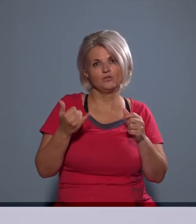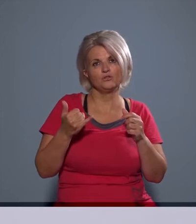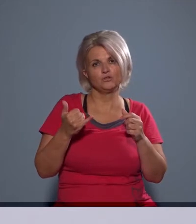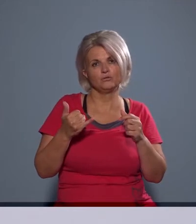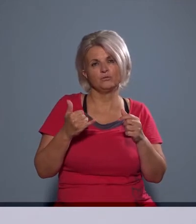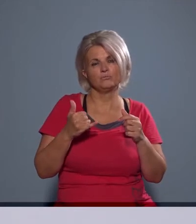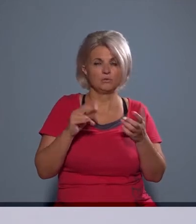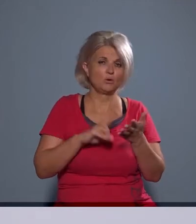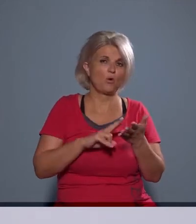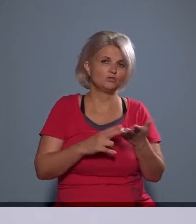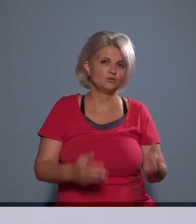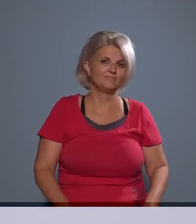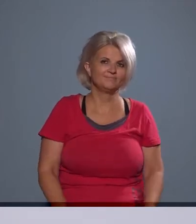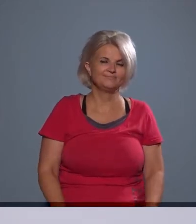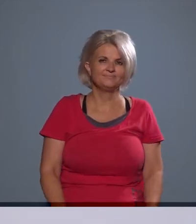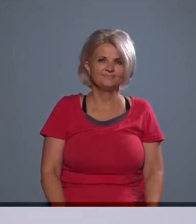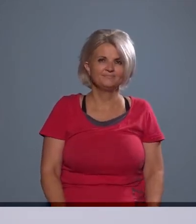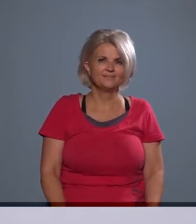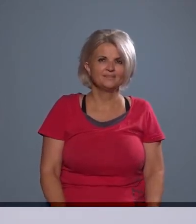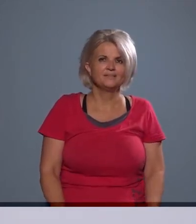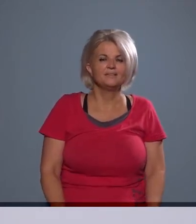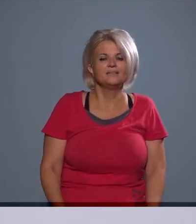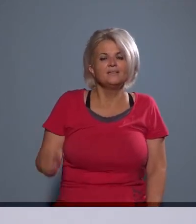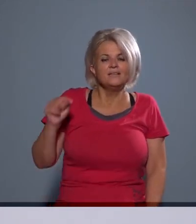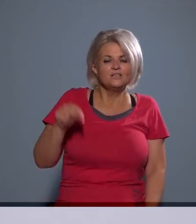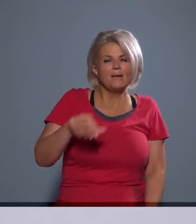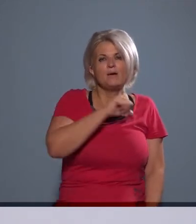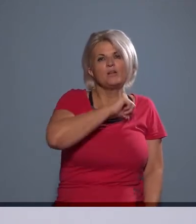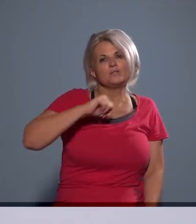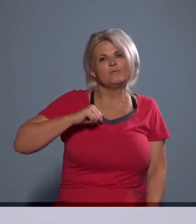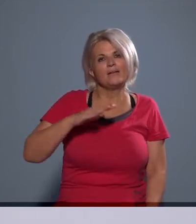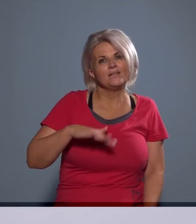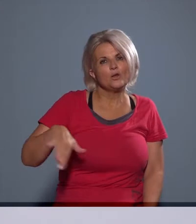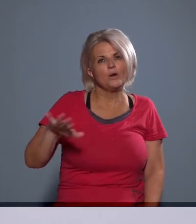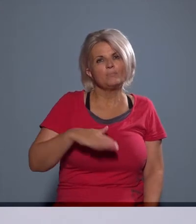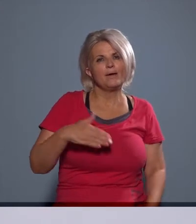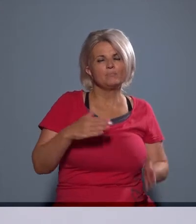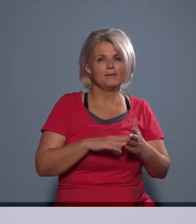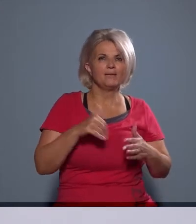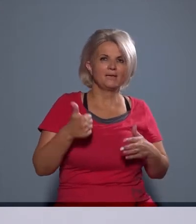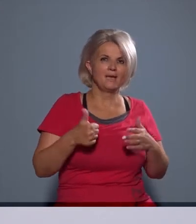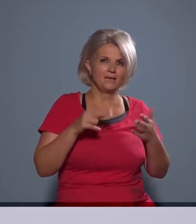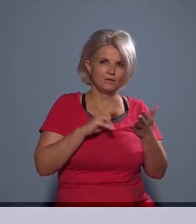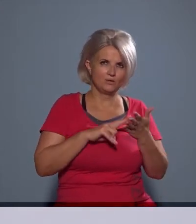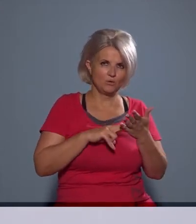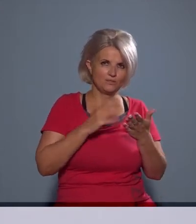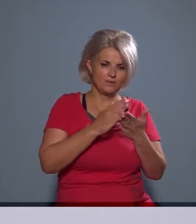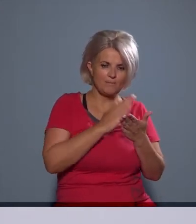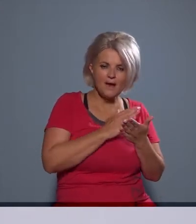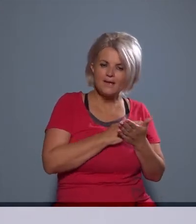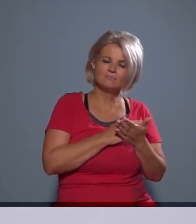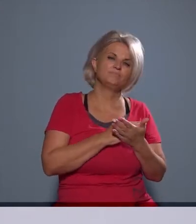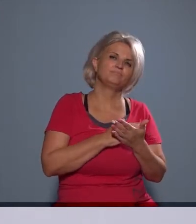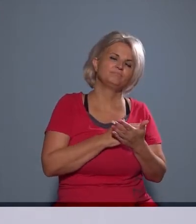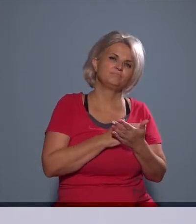indokolt lesz. És ebben a szubjektív körben akkor még egy jogintézményt megemlítek, és akkor ezzel talán